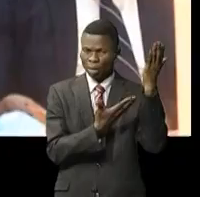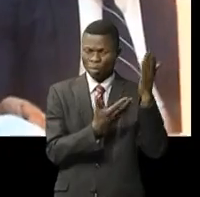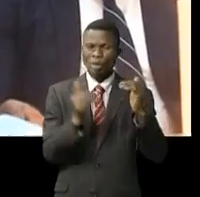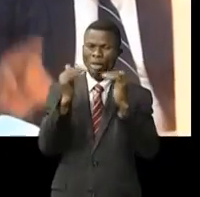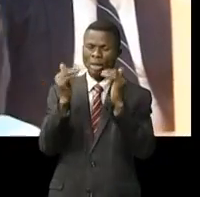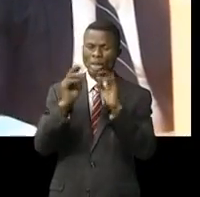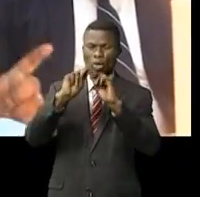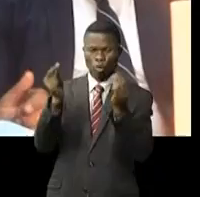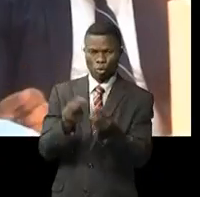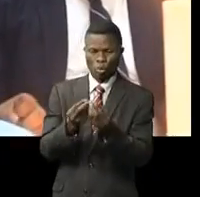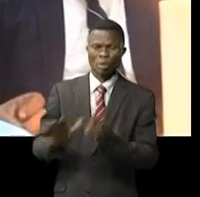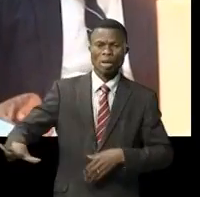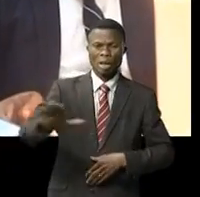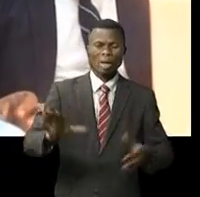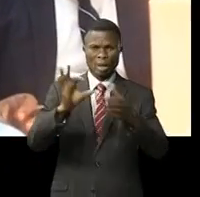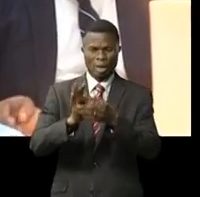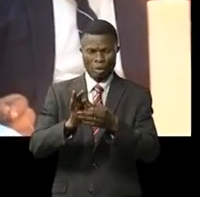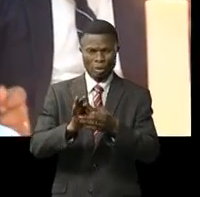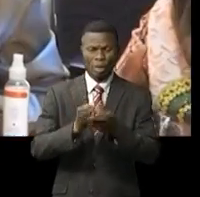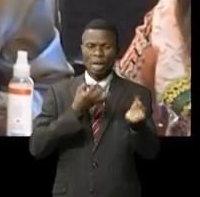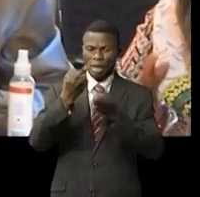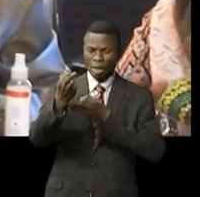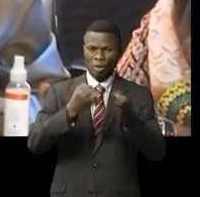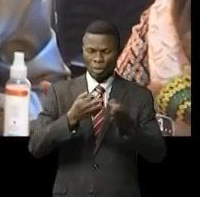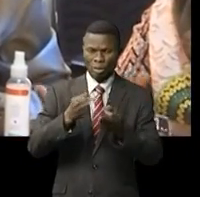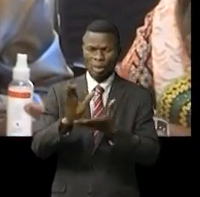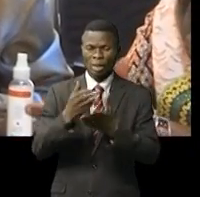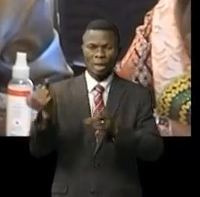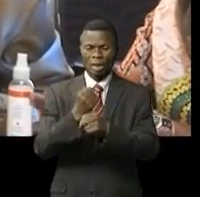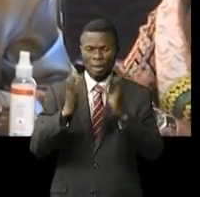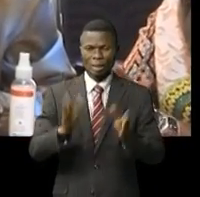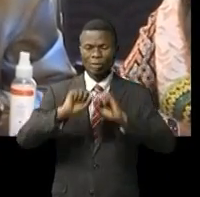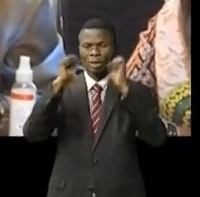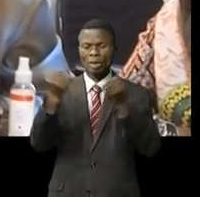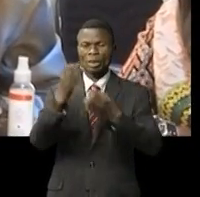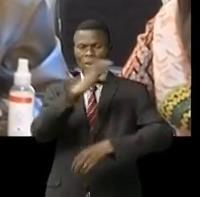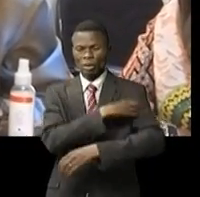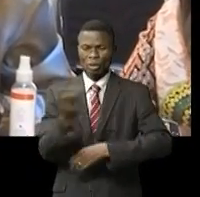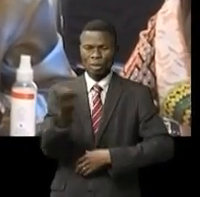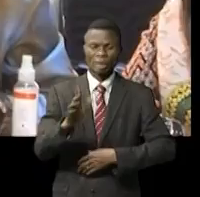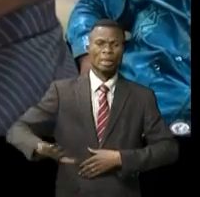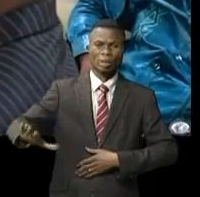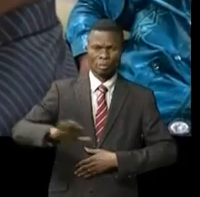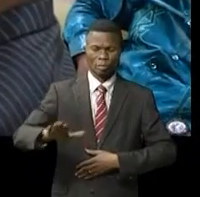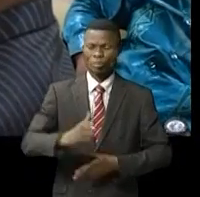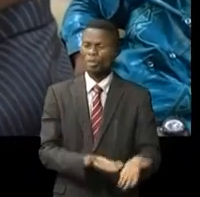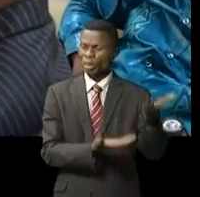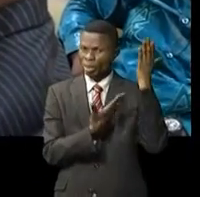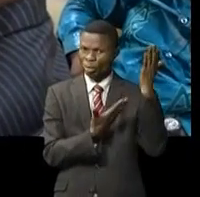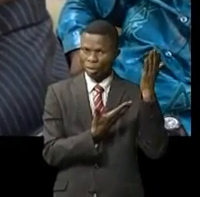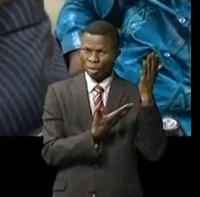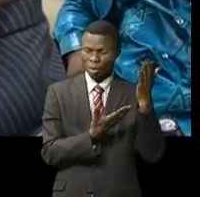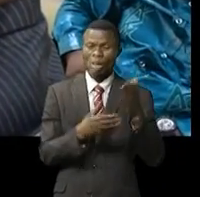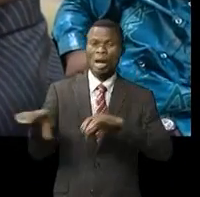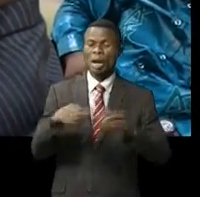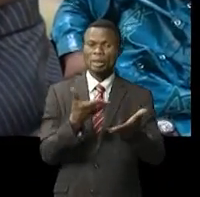de cette structure des Nations Unies ont été partagés entre les acteurs de la société civile de deux pays l'importance de